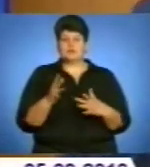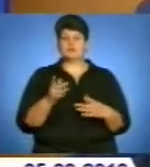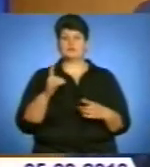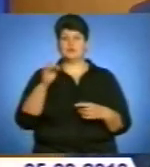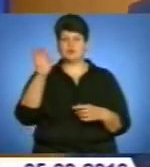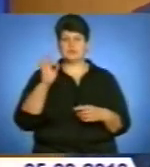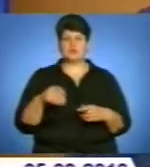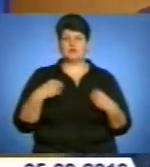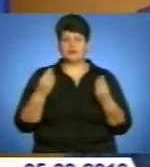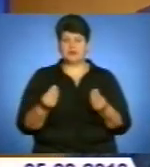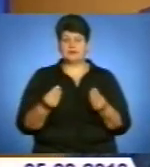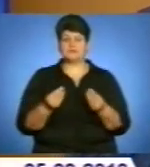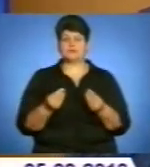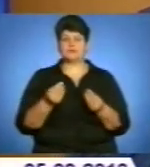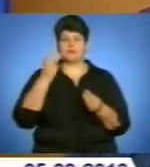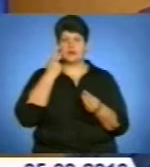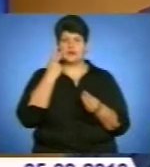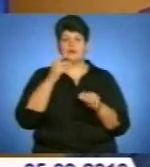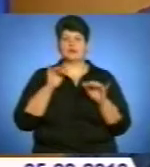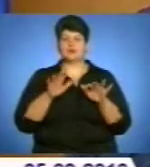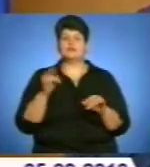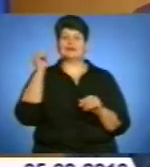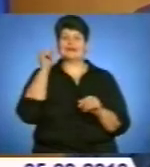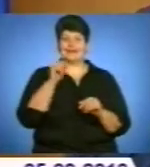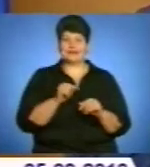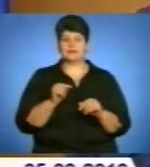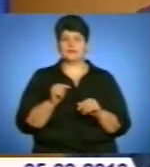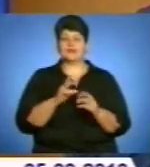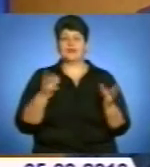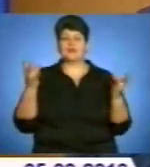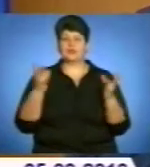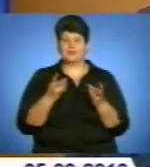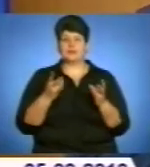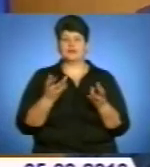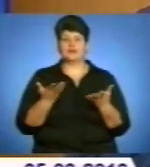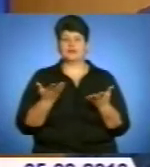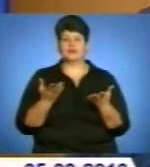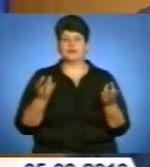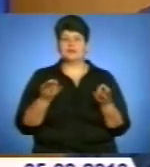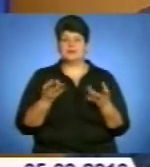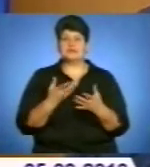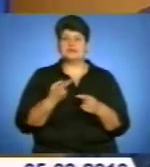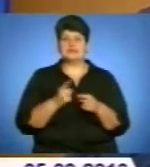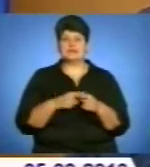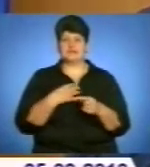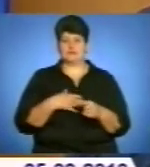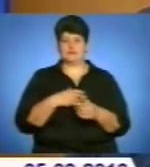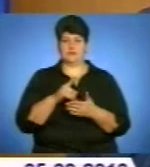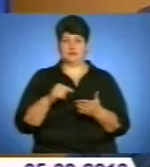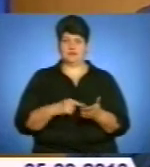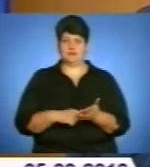безперебійної діяльності тих необхідних інституцій, це надзвичайно гостре питання.